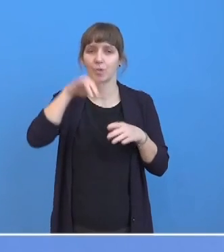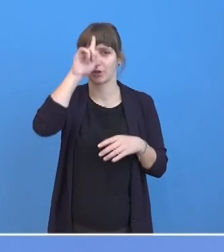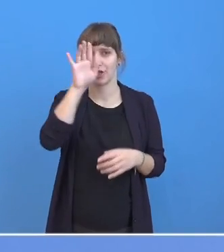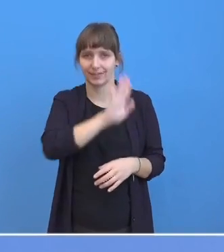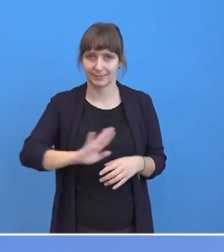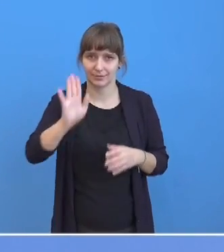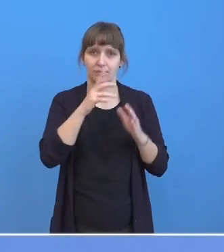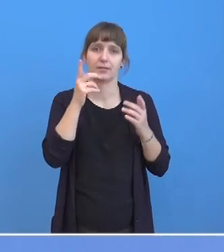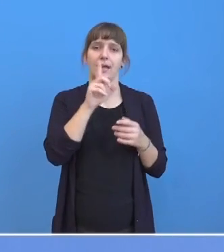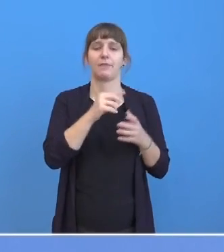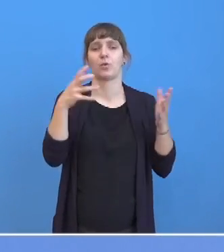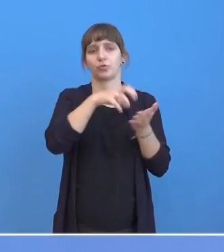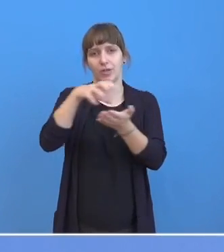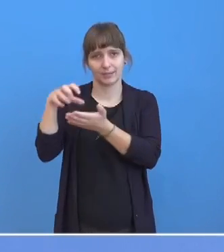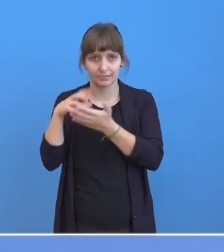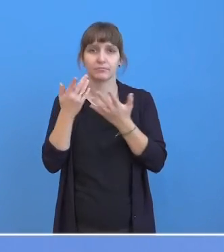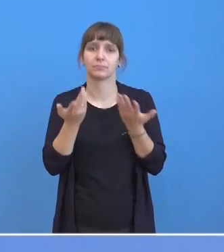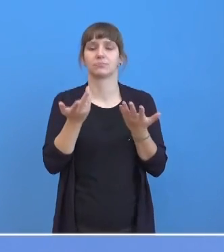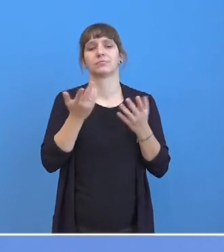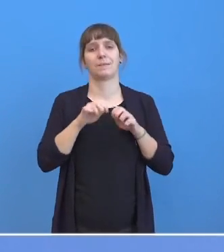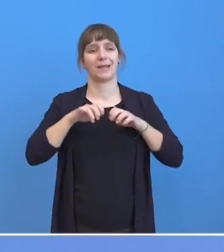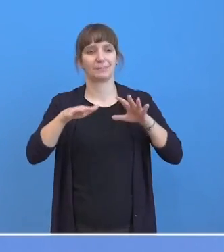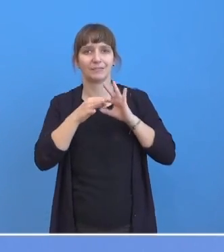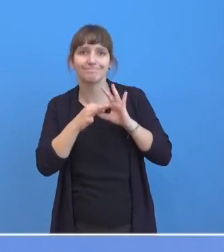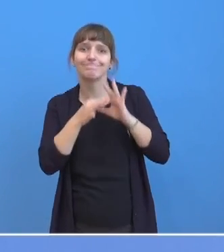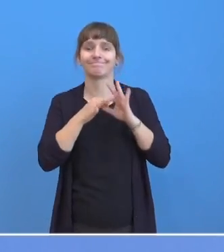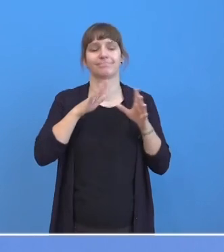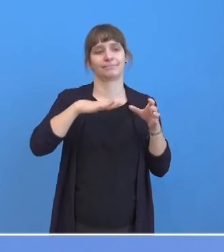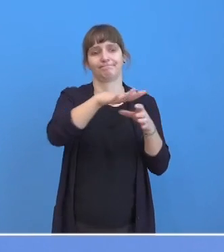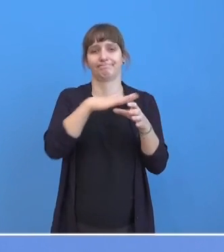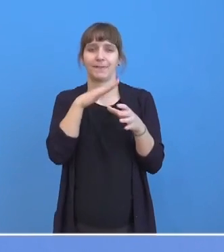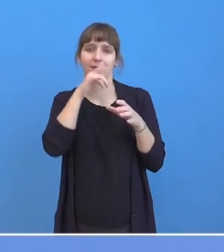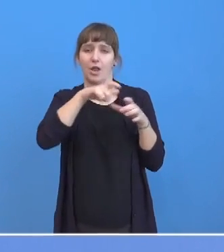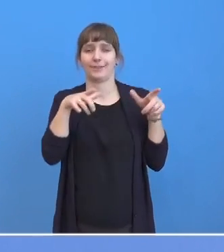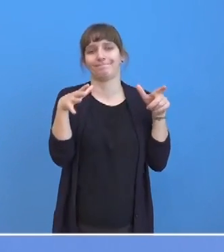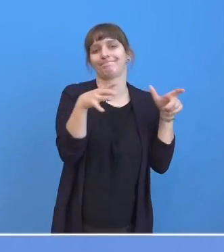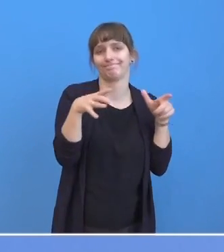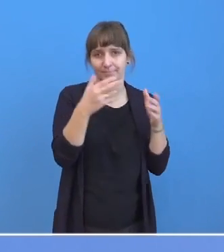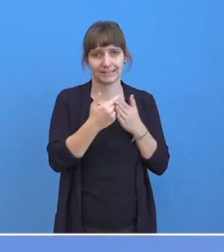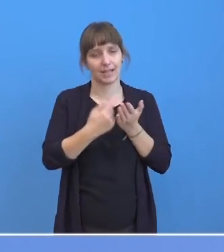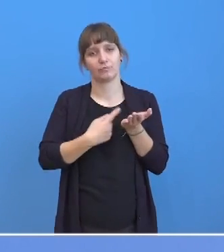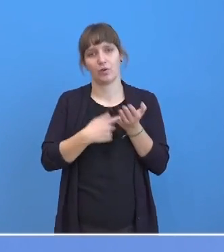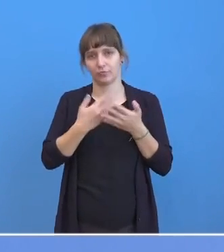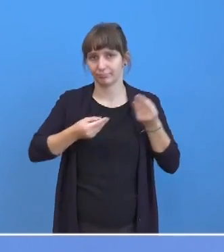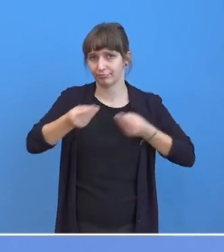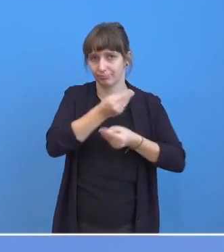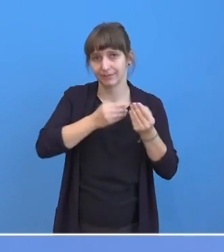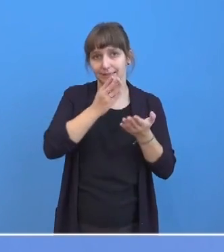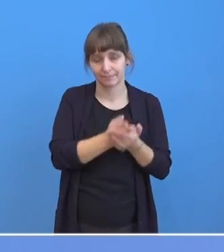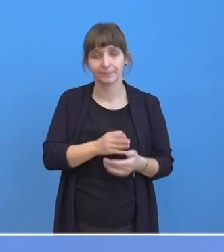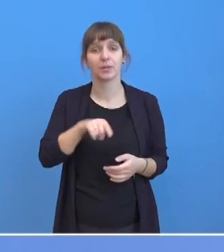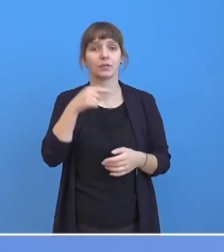Herausforderungen, die solche Ballungsräume in der Pandemie mit sich bringen. Und im Anschluss daran wird es dann so gegen 14 Uhr